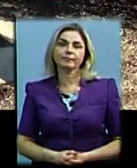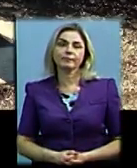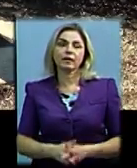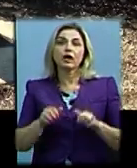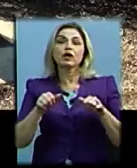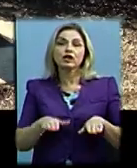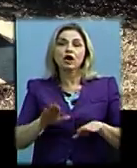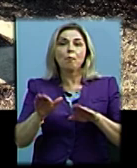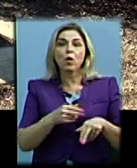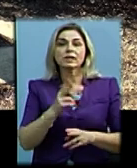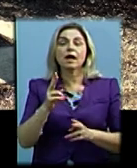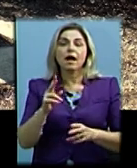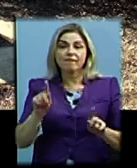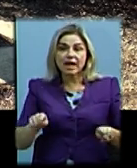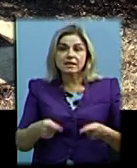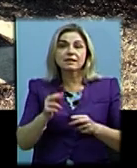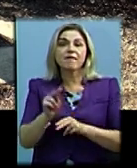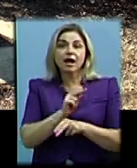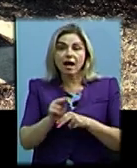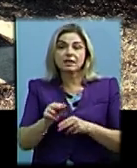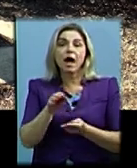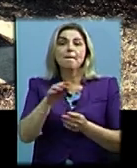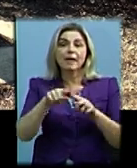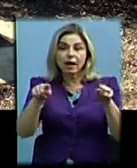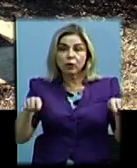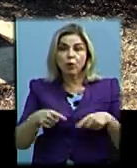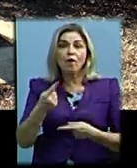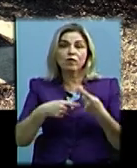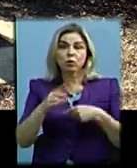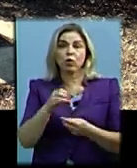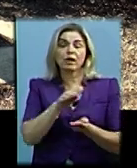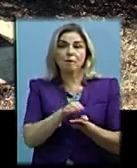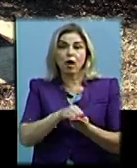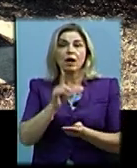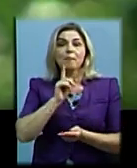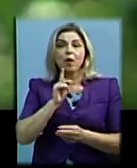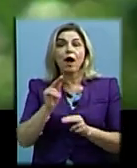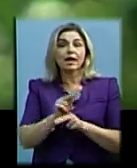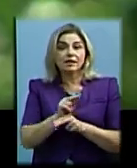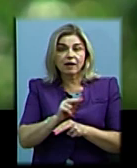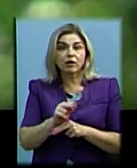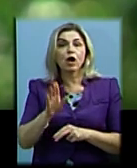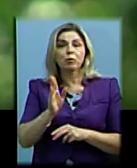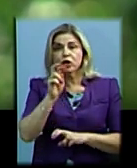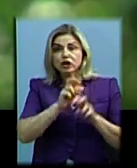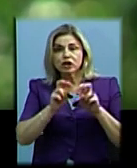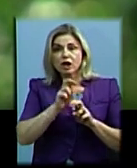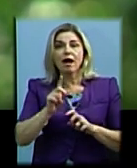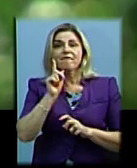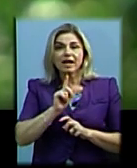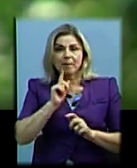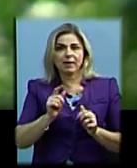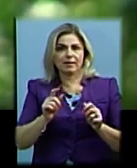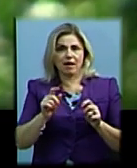Вирішили після реставрації плиту повернути на могилу. Поки триватиме реставрація, інженери шукатимуть способи закріпити її антивандально.